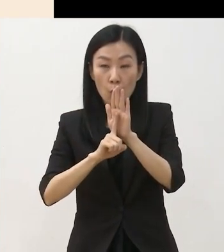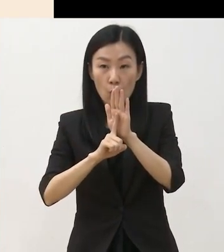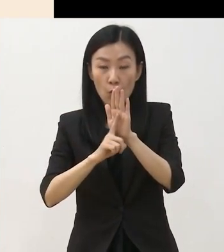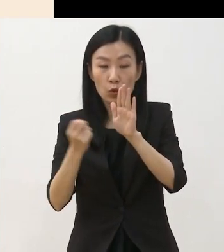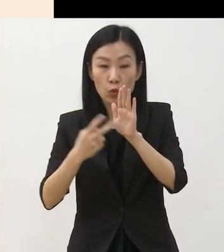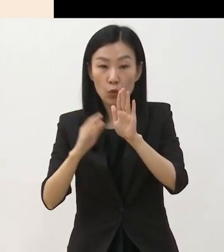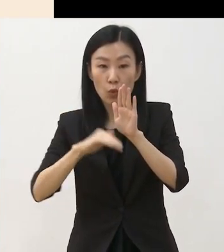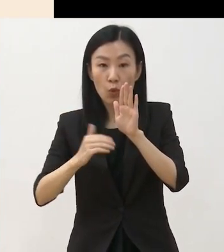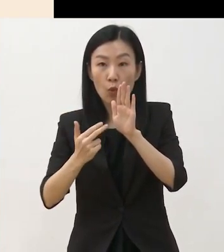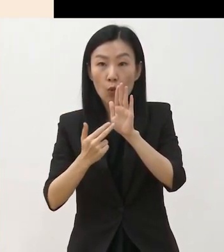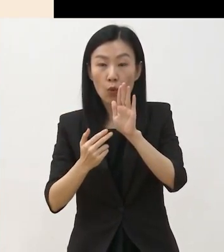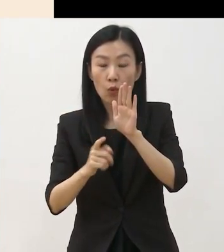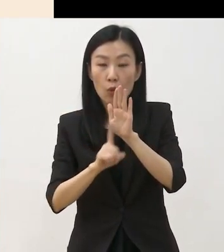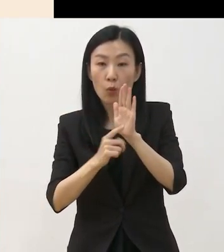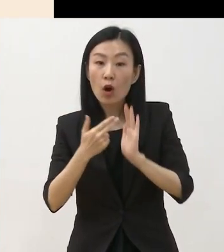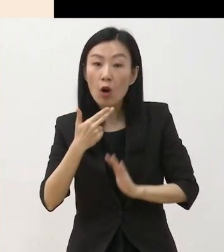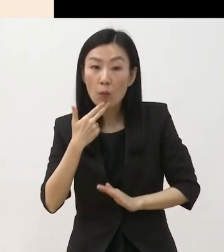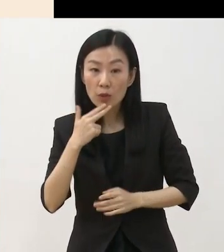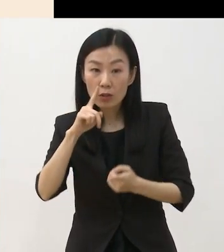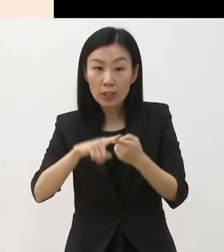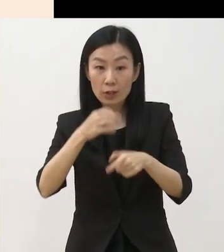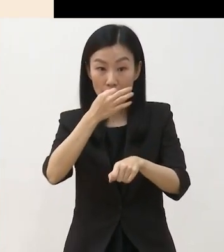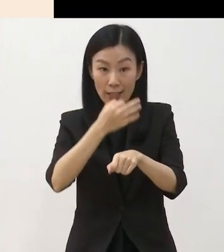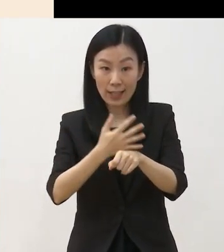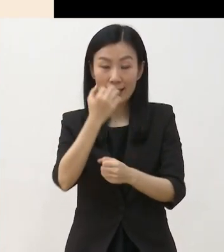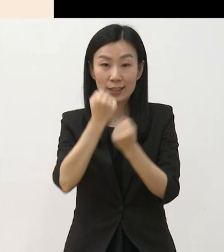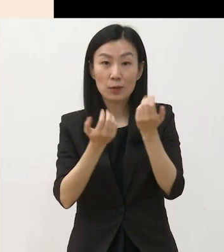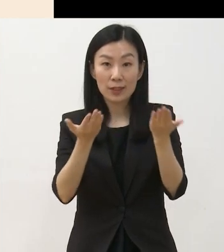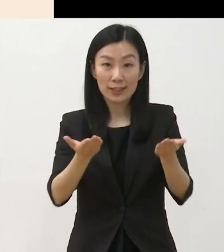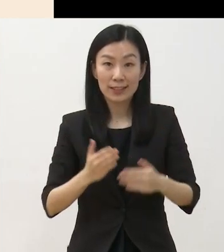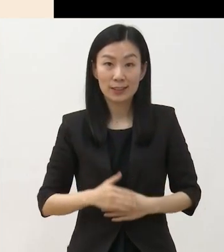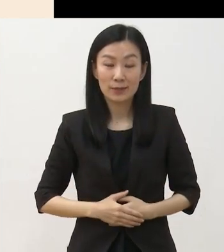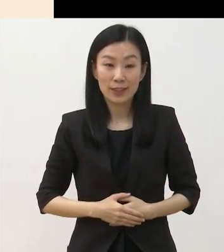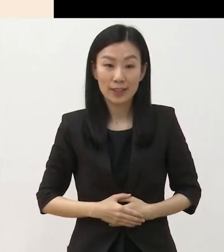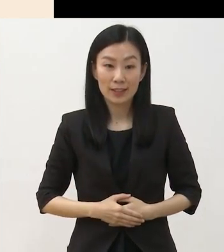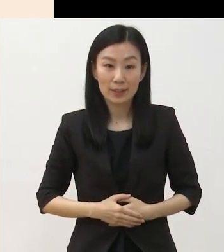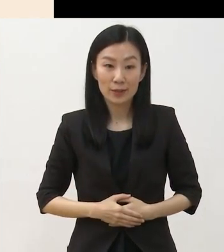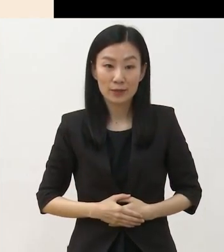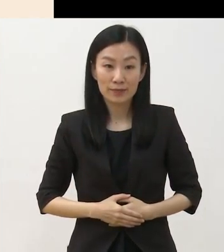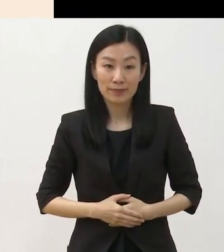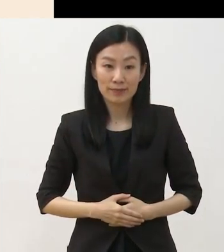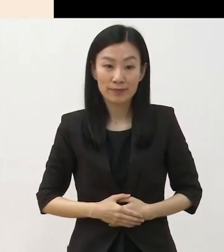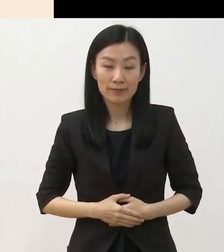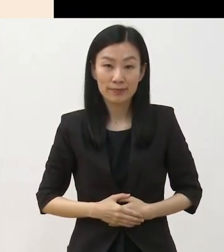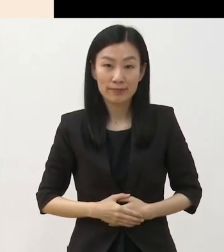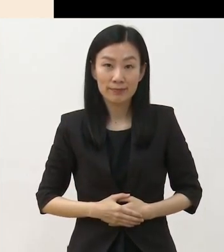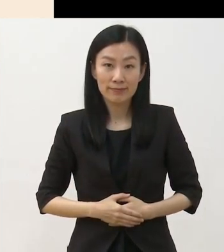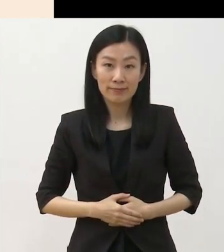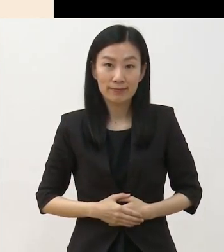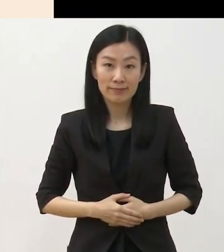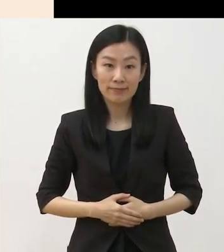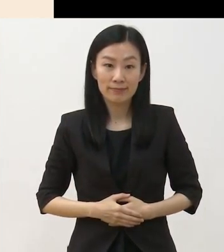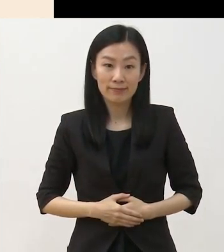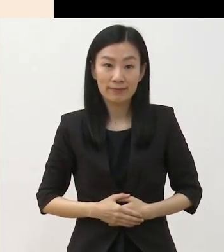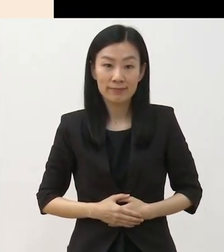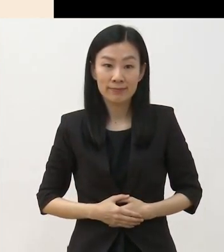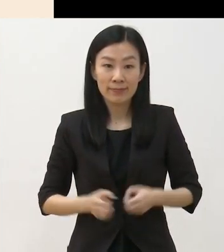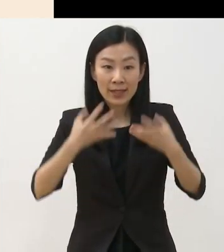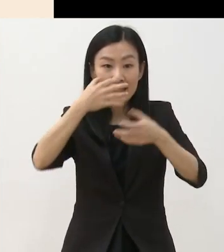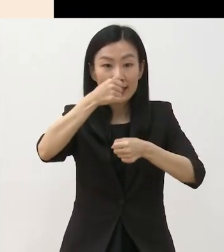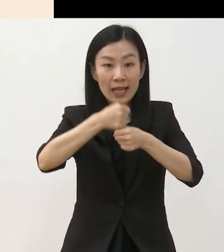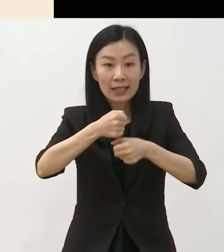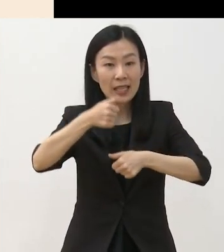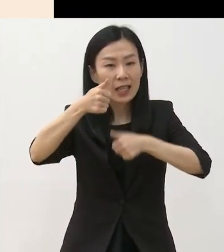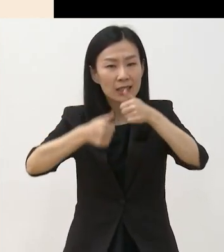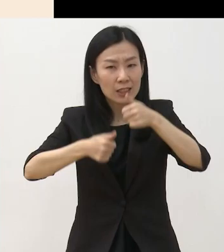간단히 설명을 드리겠습니다 먼저 창작 실험 활동